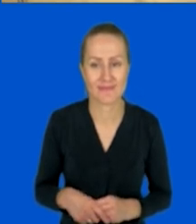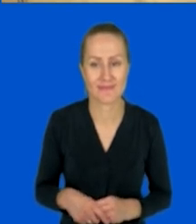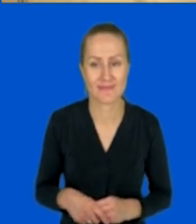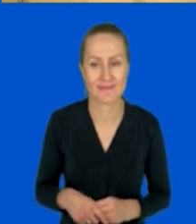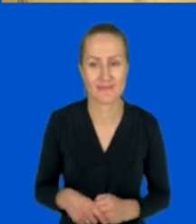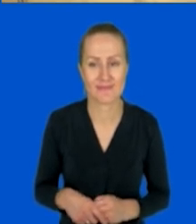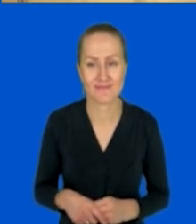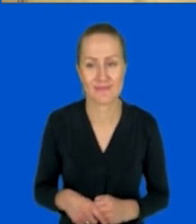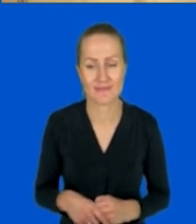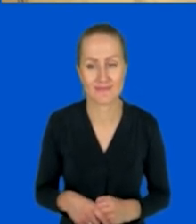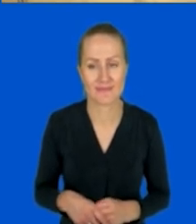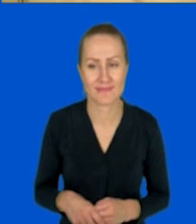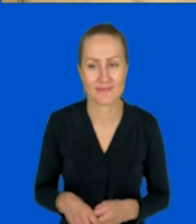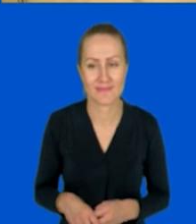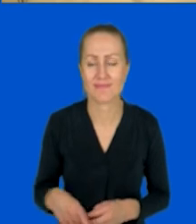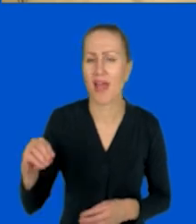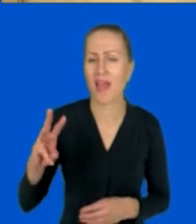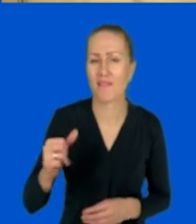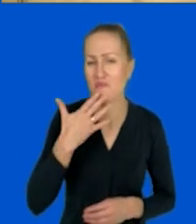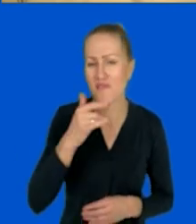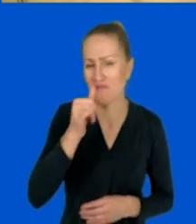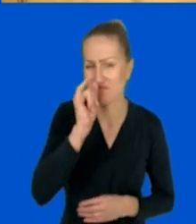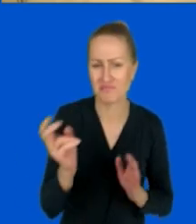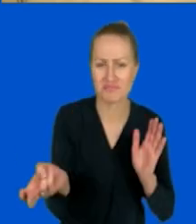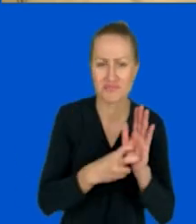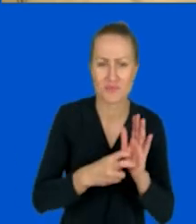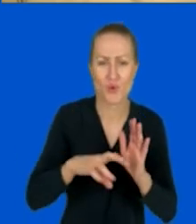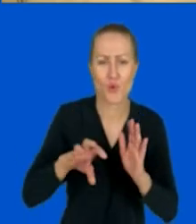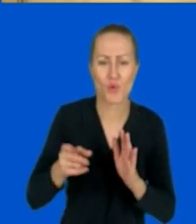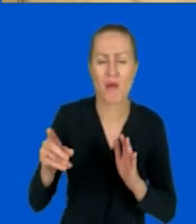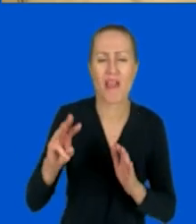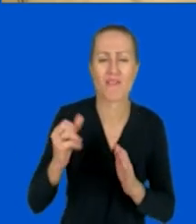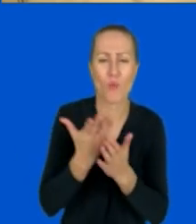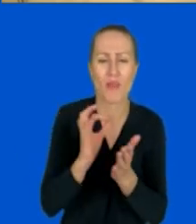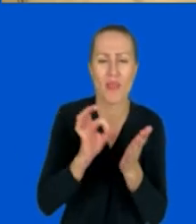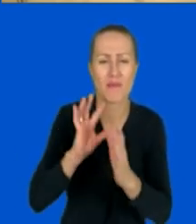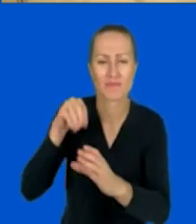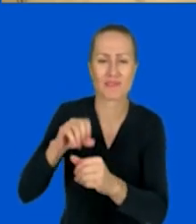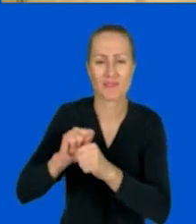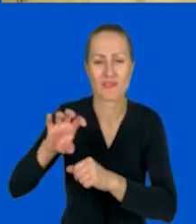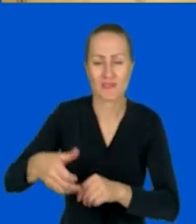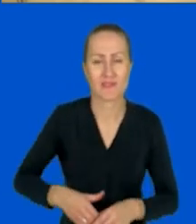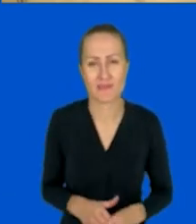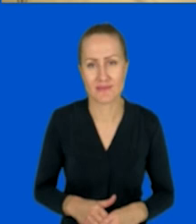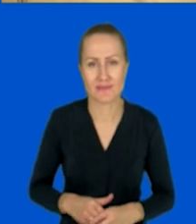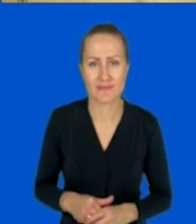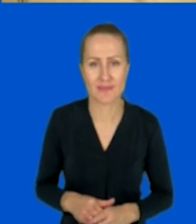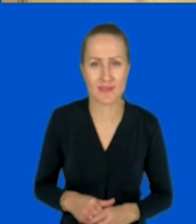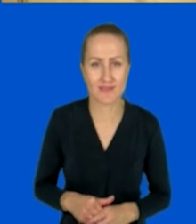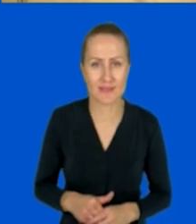Ale Ewa mówi, że nie może dołączyć do Gepardów, bo Ewa już pewnie jest w jakimś drożynie. O,